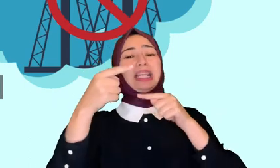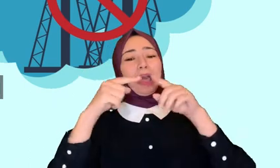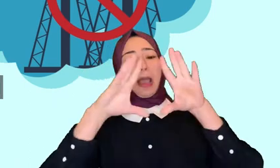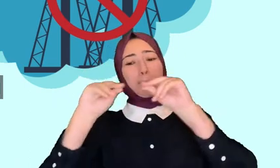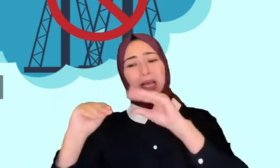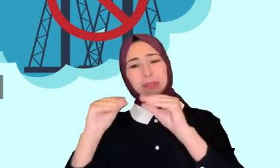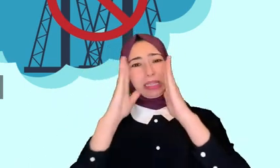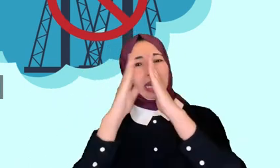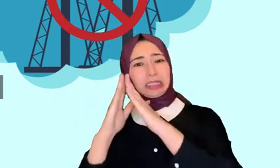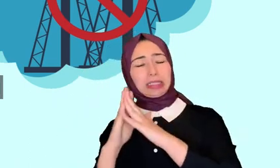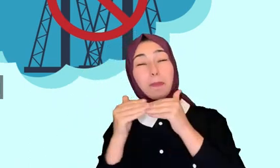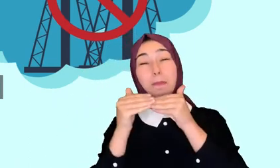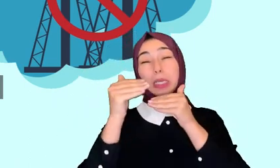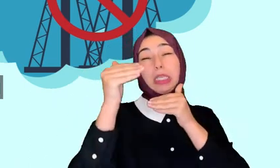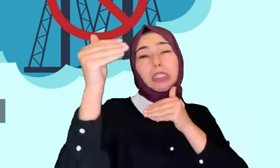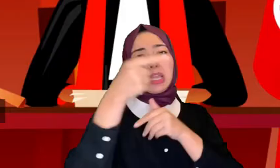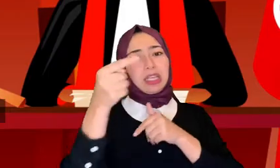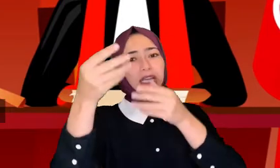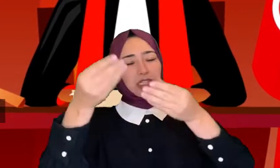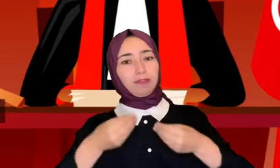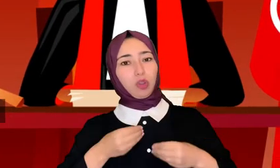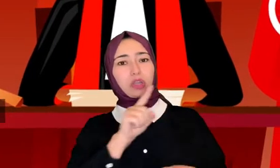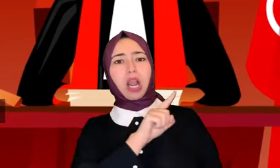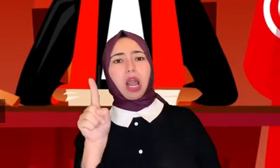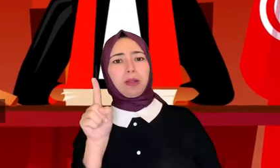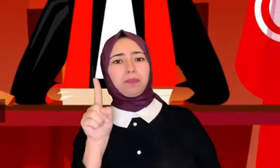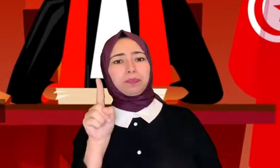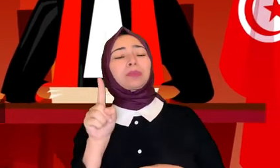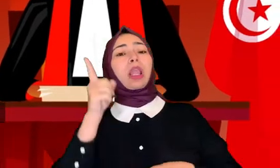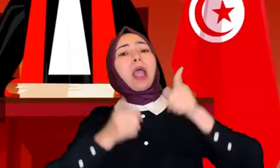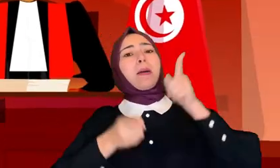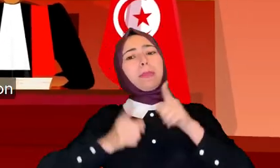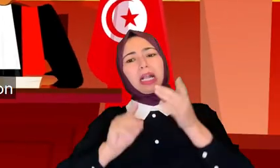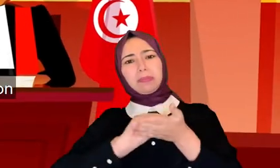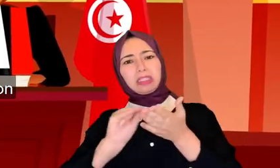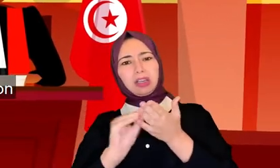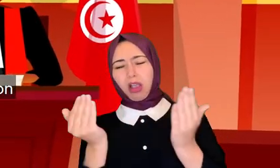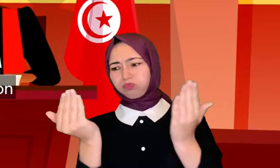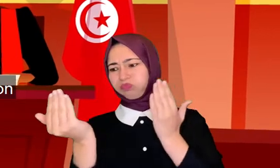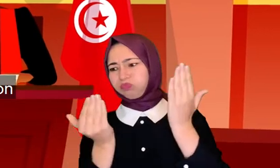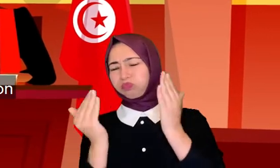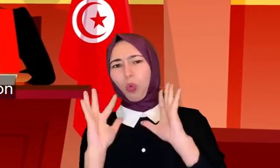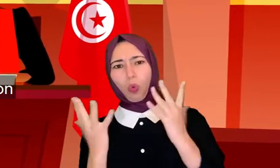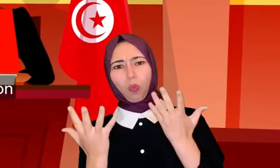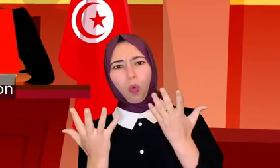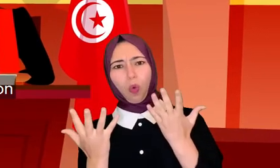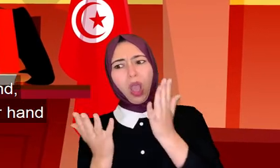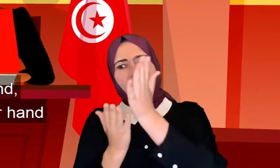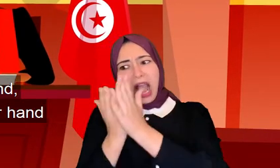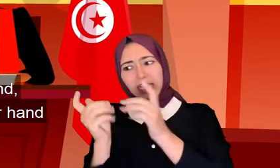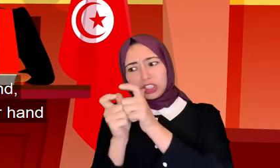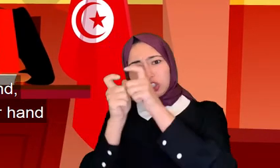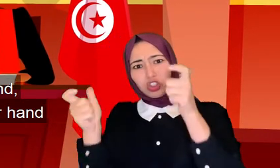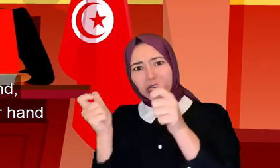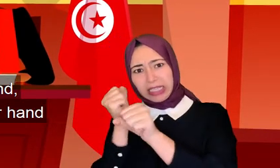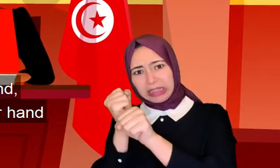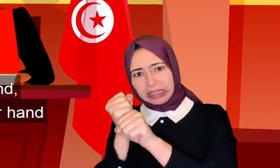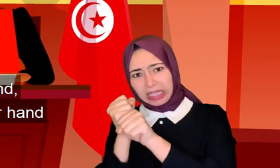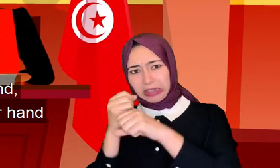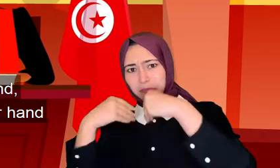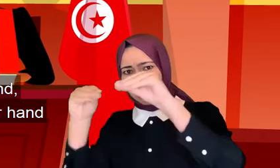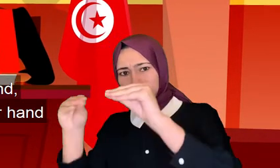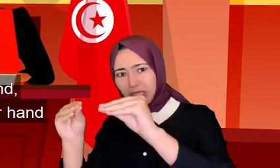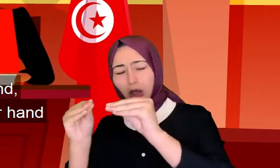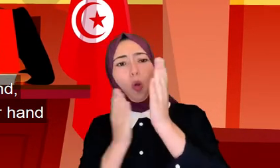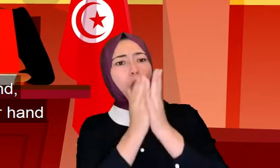الضرر اللي ممكن تتسبب فيها المحطات المحكمة الادارية القاد روحة في وضعية يتصادم فيها بورشة حقوق حق الشركة من